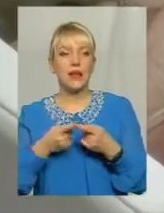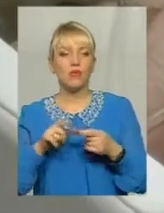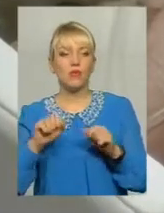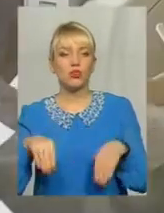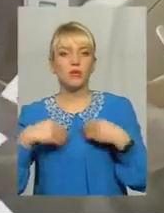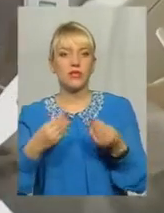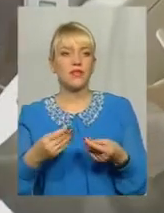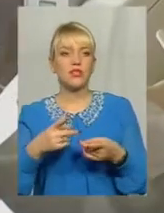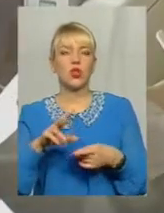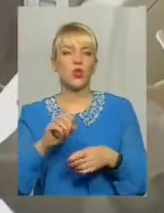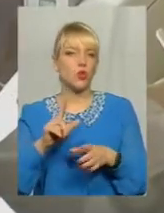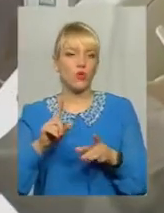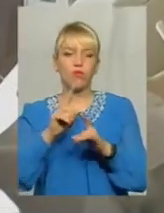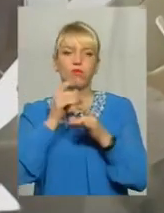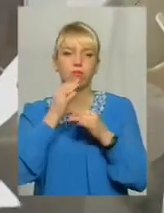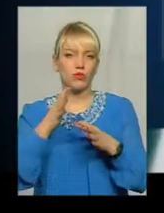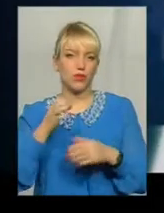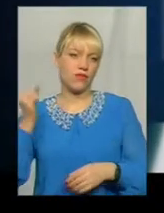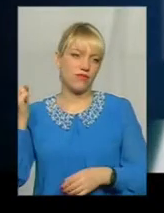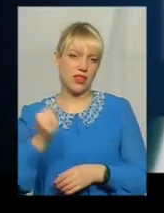-якої миті до фатального фіналу.